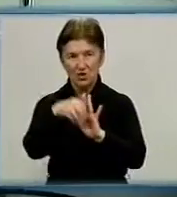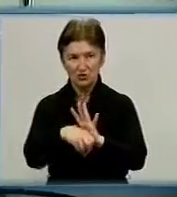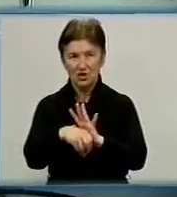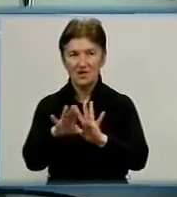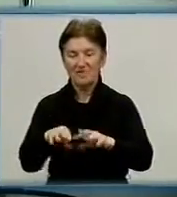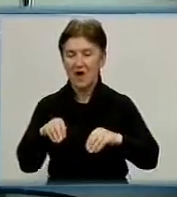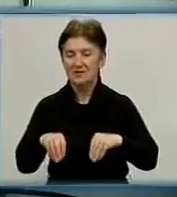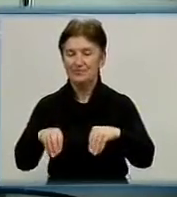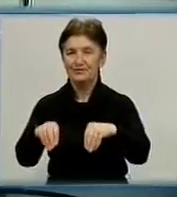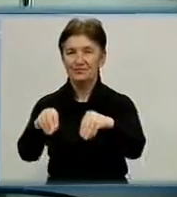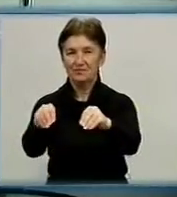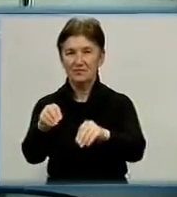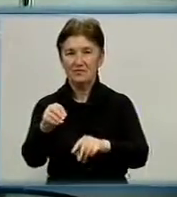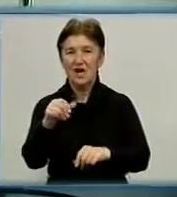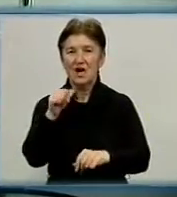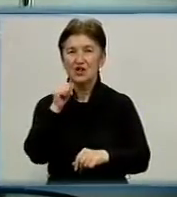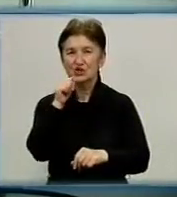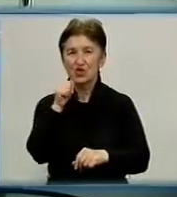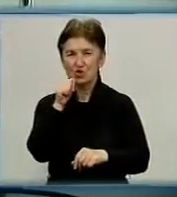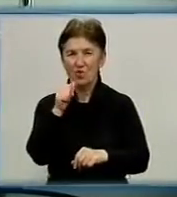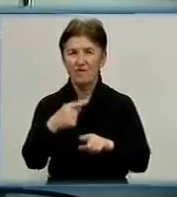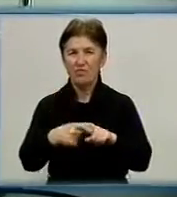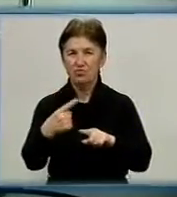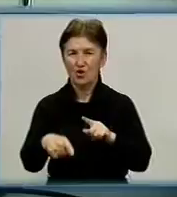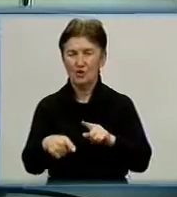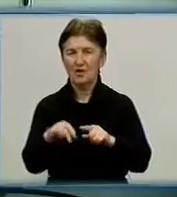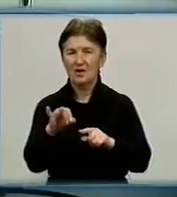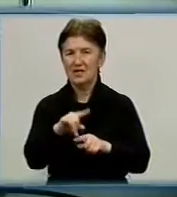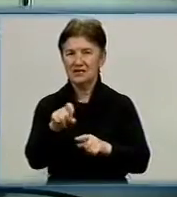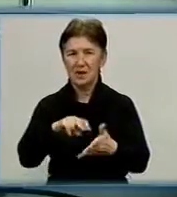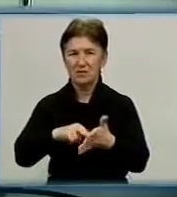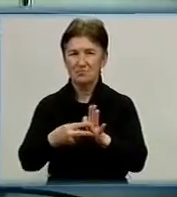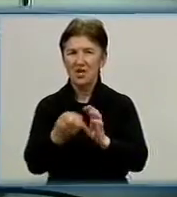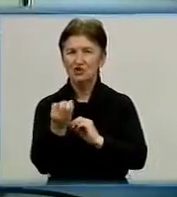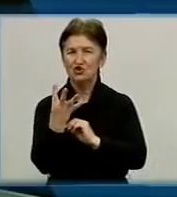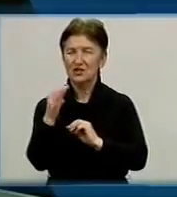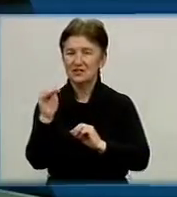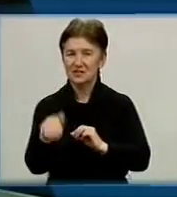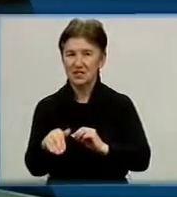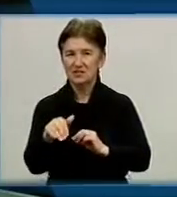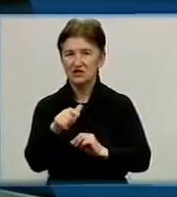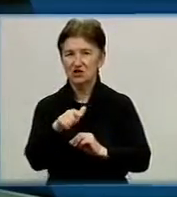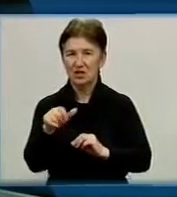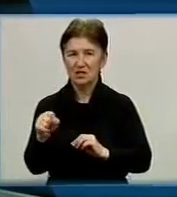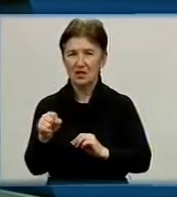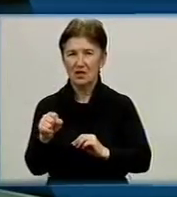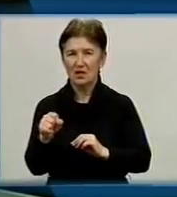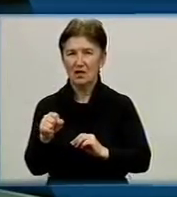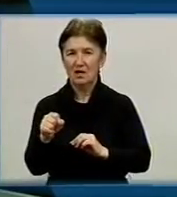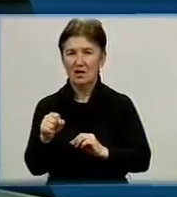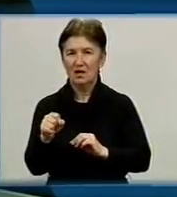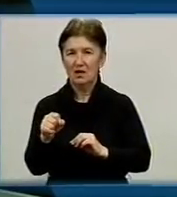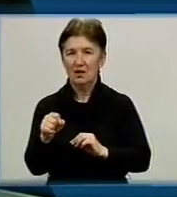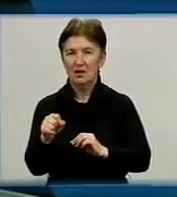буряків. Вже 3700 гектар засіяно із запланованих 14 тисяч гектарів цукрових коренеплодів.